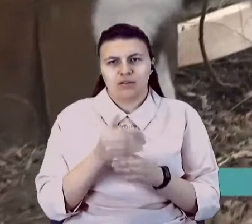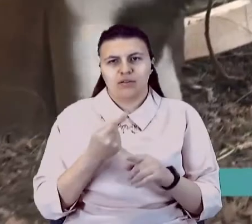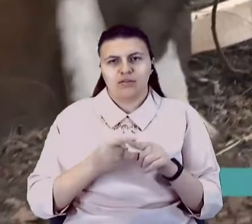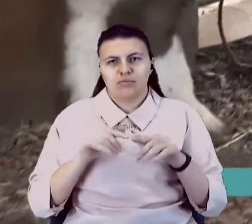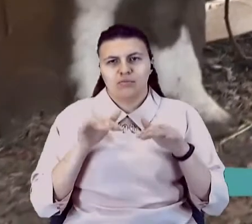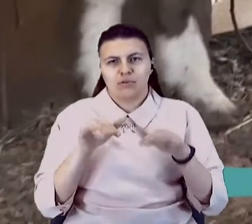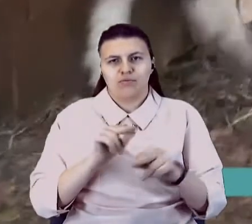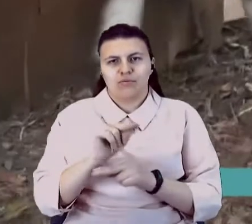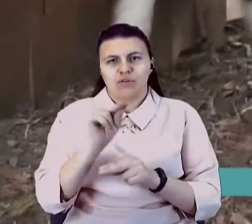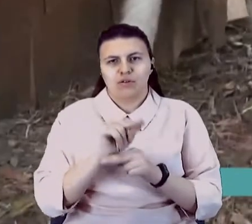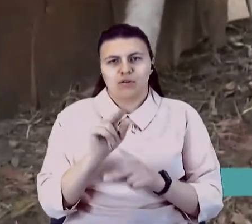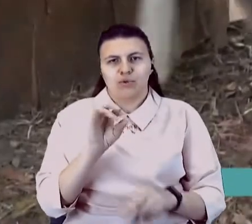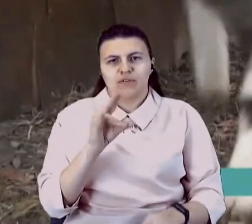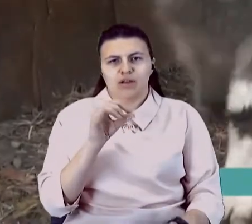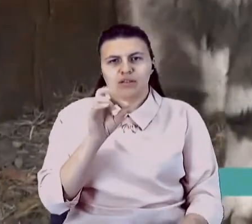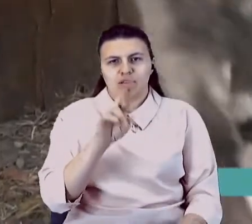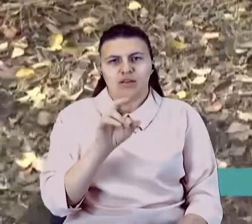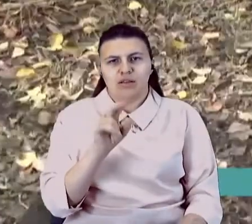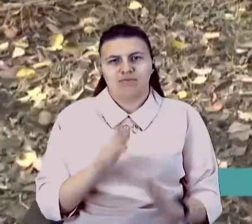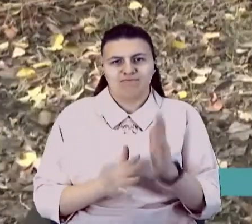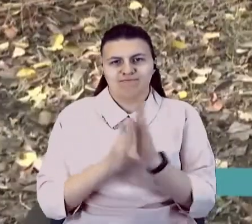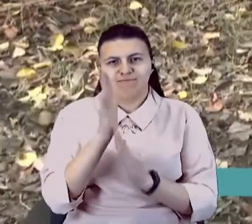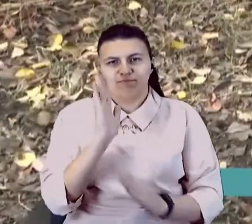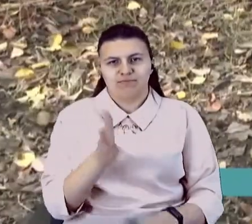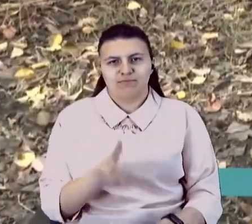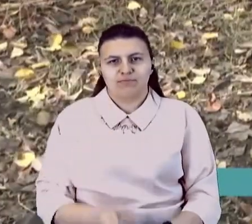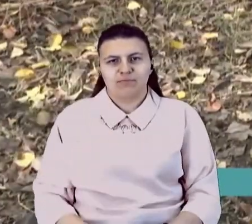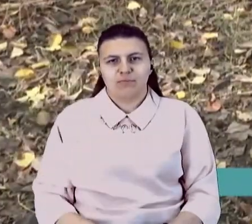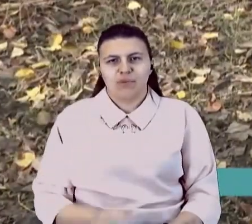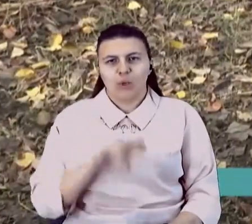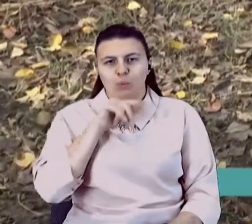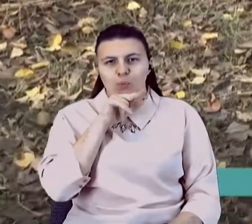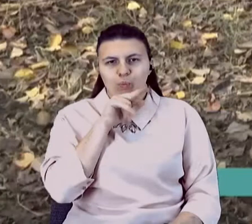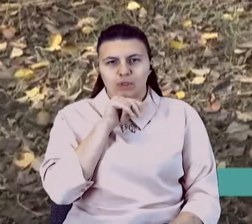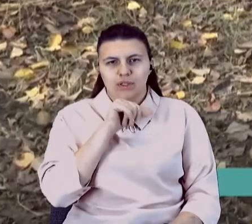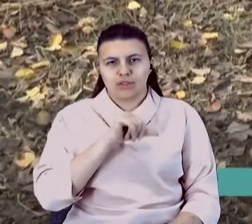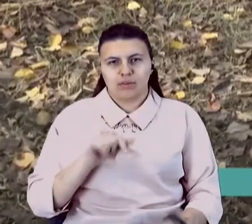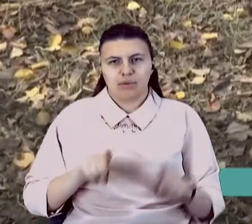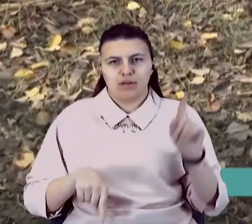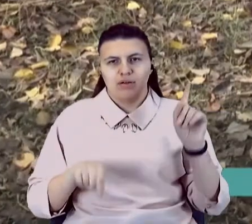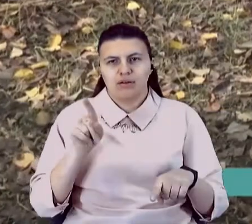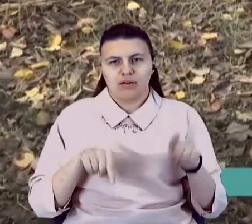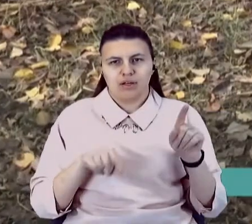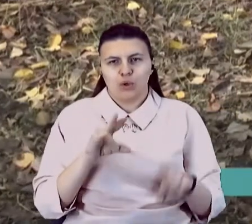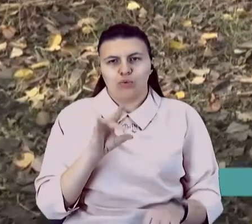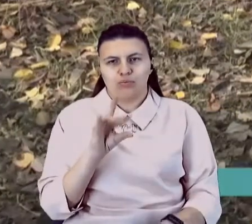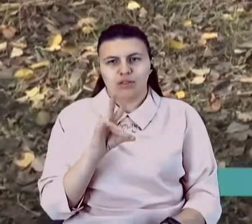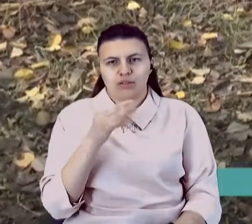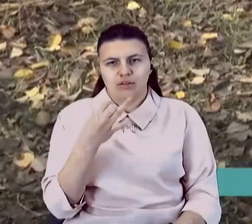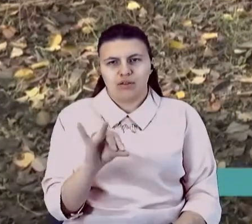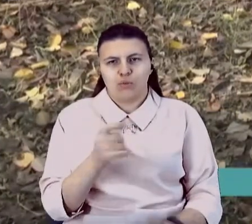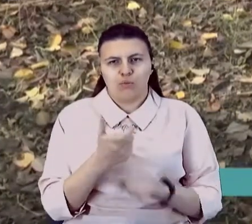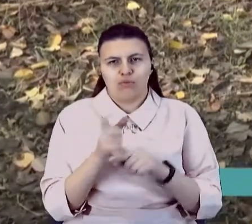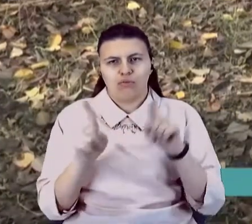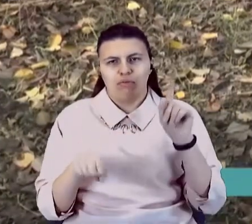і Боніфація. Як той підросте. Козлік найрідкій породі. Нобіцький. Дуже рідкий, але,